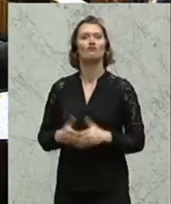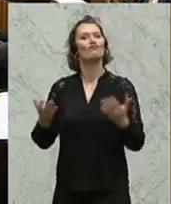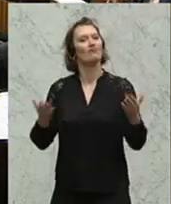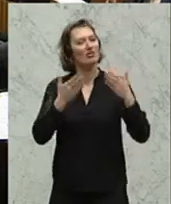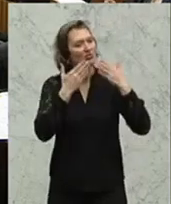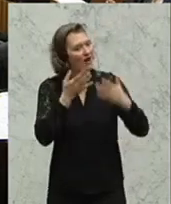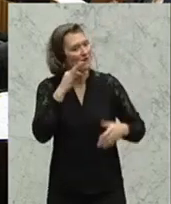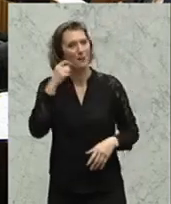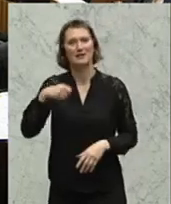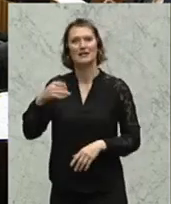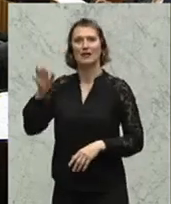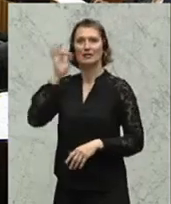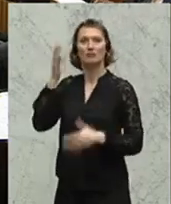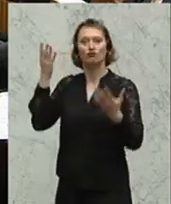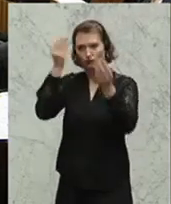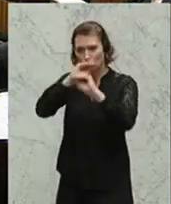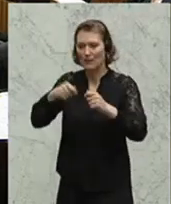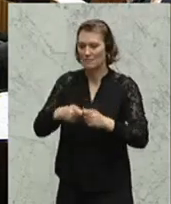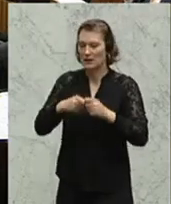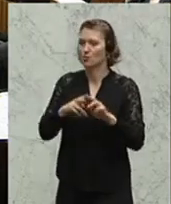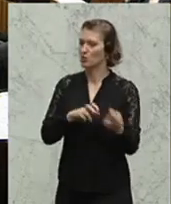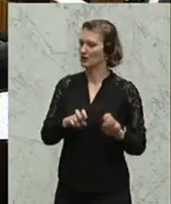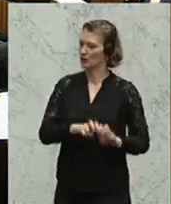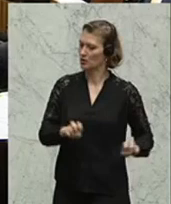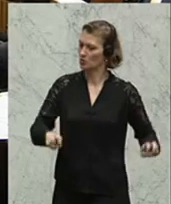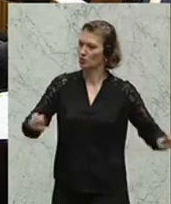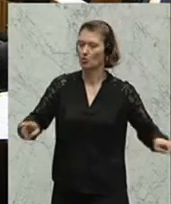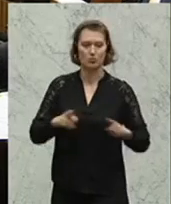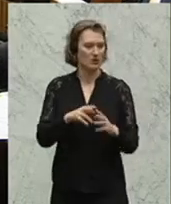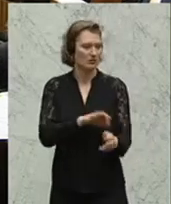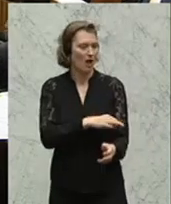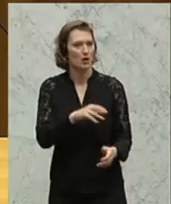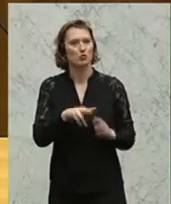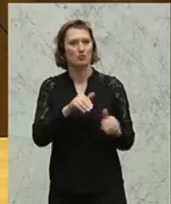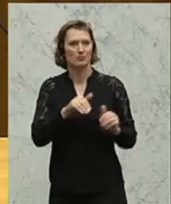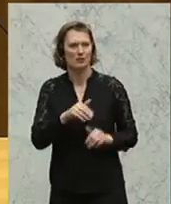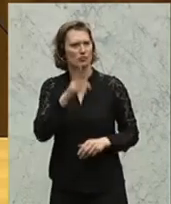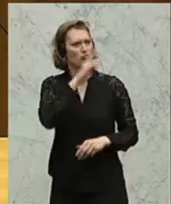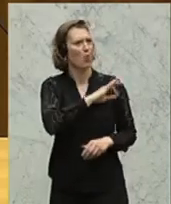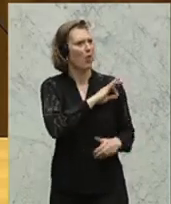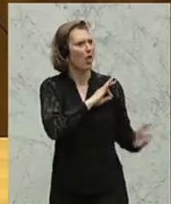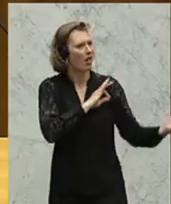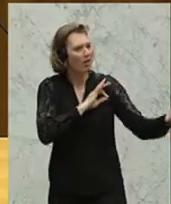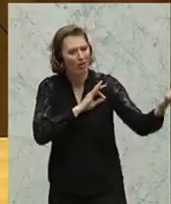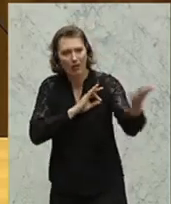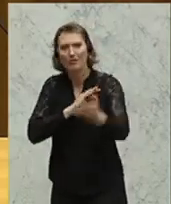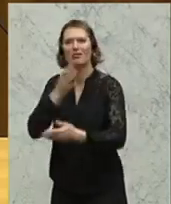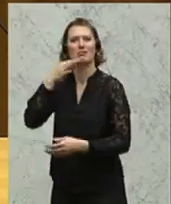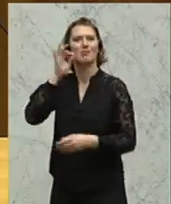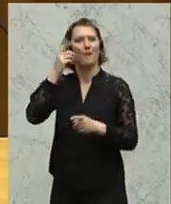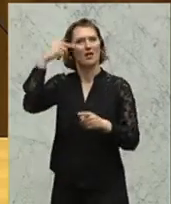Danke, Frau Präsidentin, werte Mitglieder der Bundesregierung, Bundeskanzler, Bundesminister, liebe Kolleginnen und Kollegen, meine sehr verehrten Damen